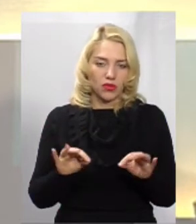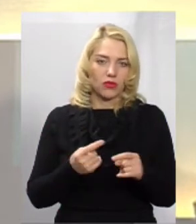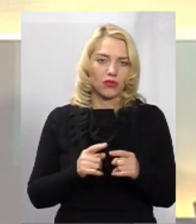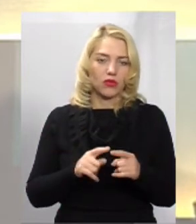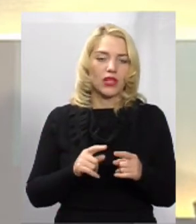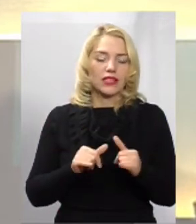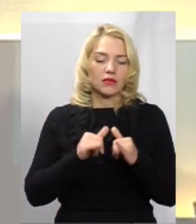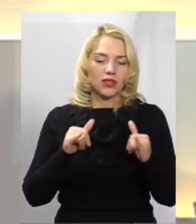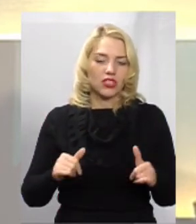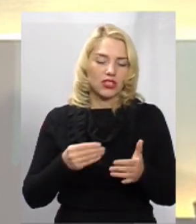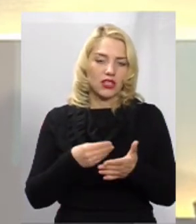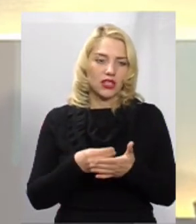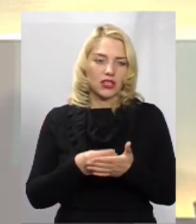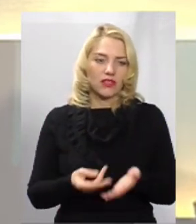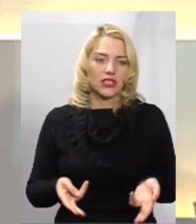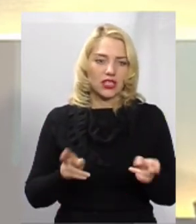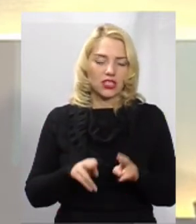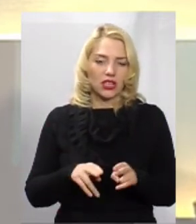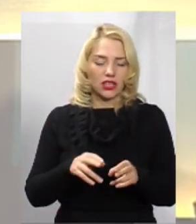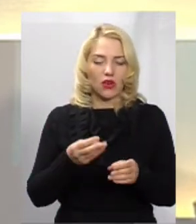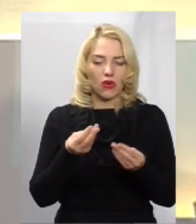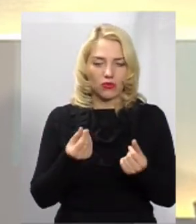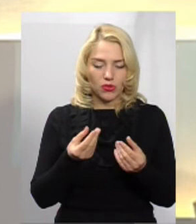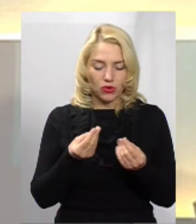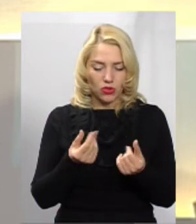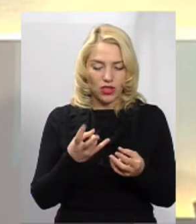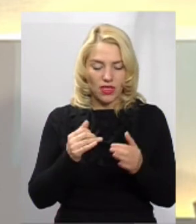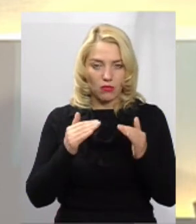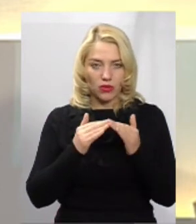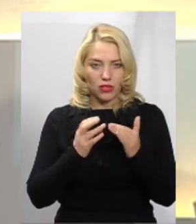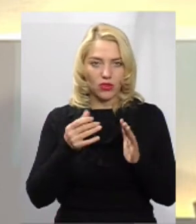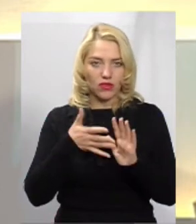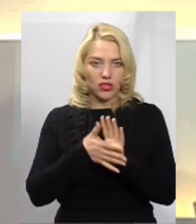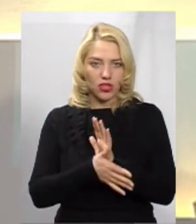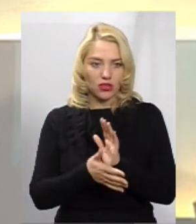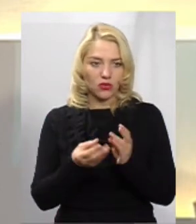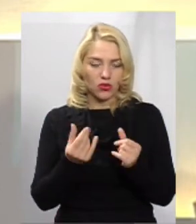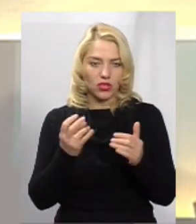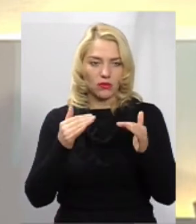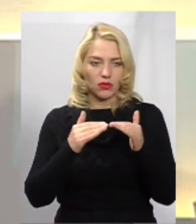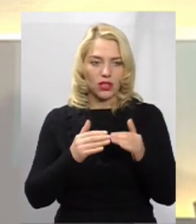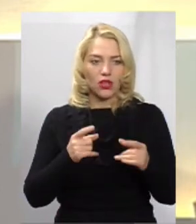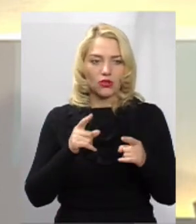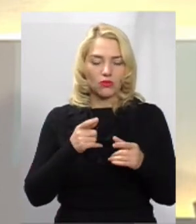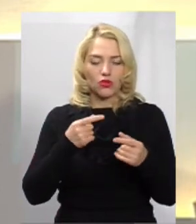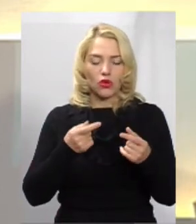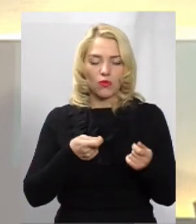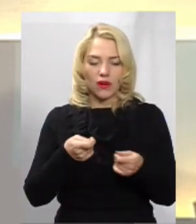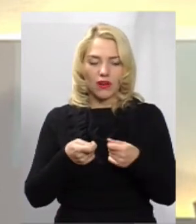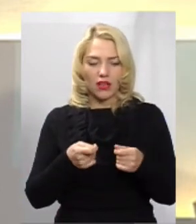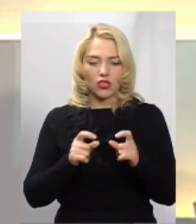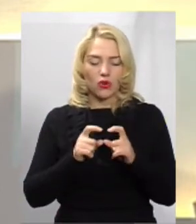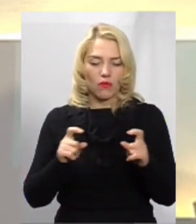більше коштів залишати на будинок і витрачати на будинку. Тому що управляючі компанії не мають ніяких інших коштів,